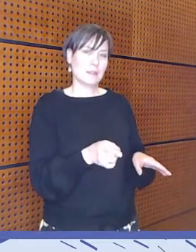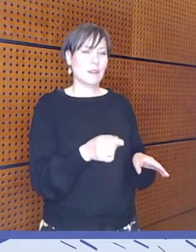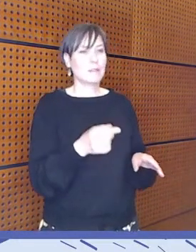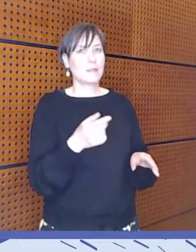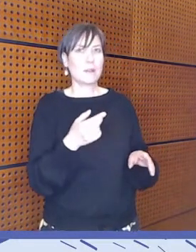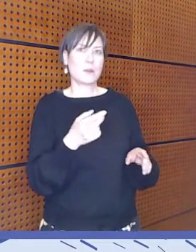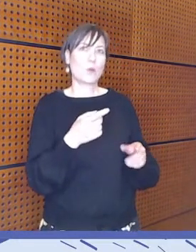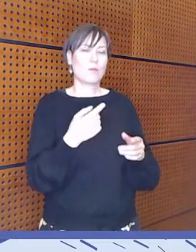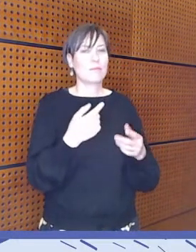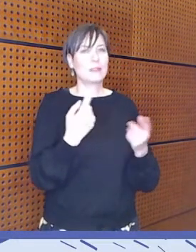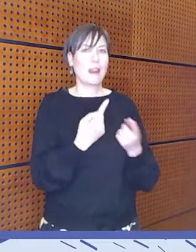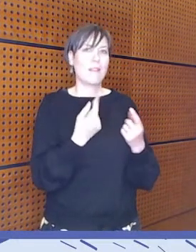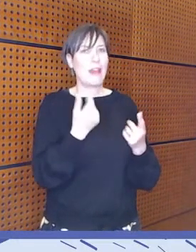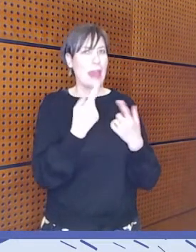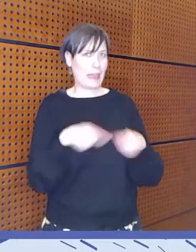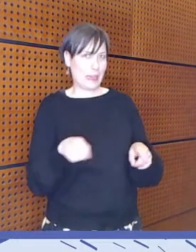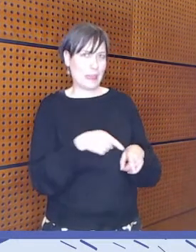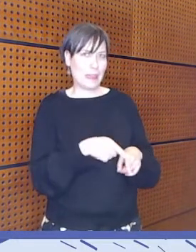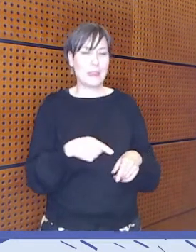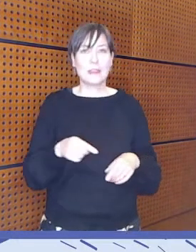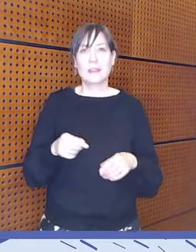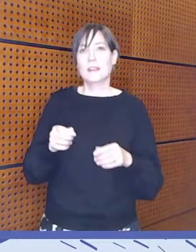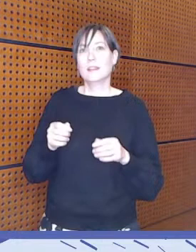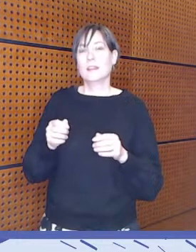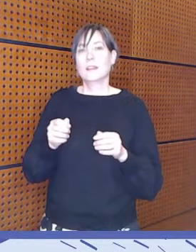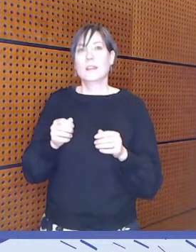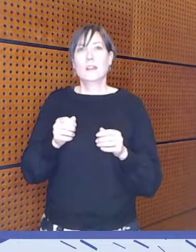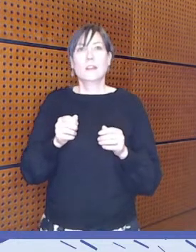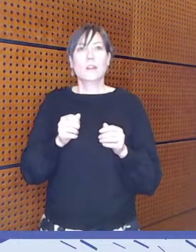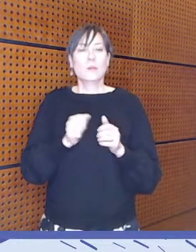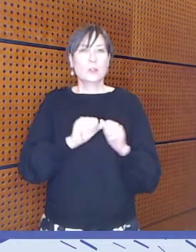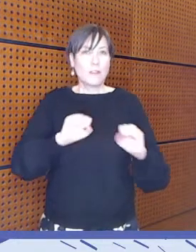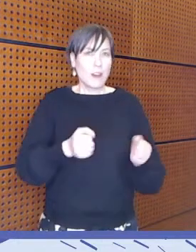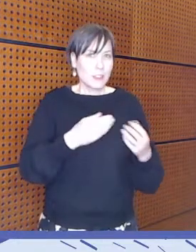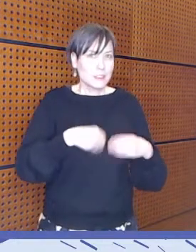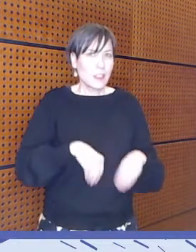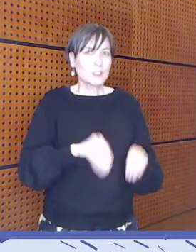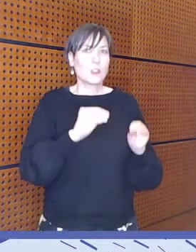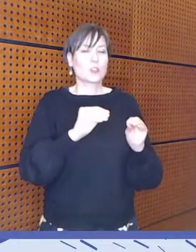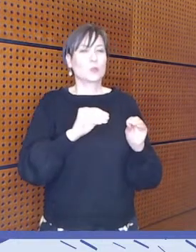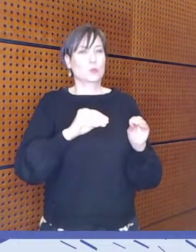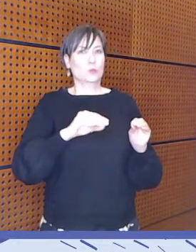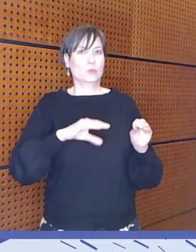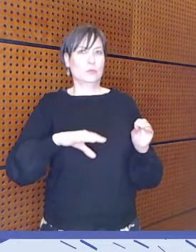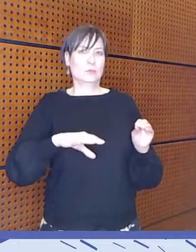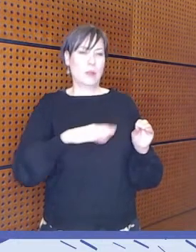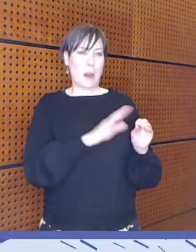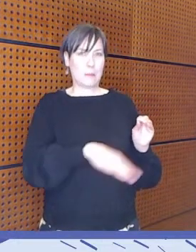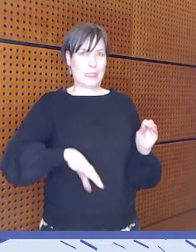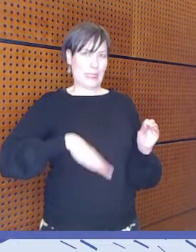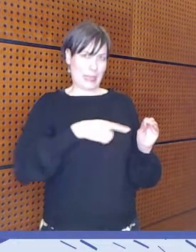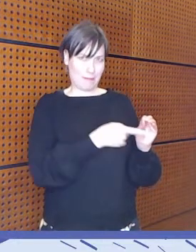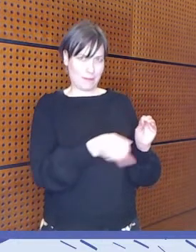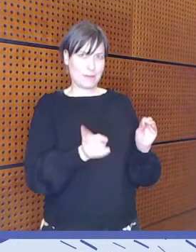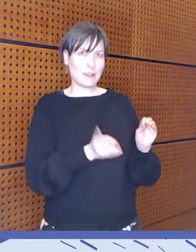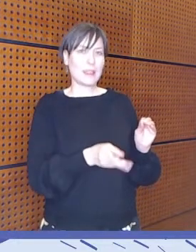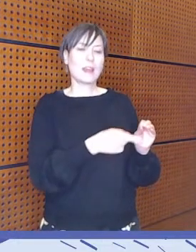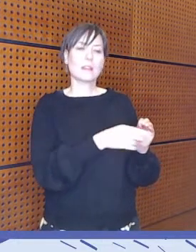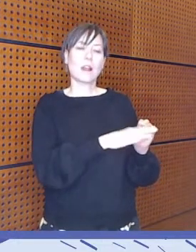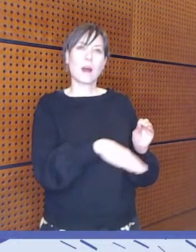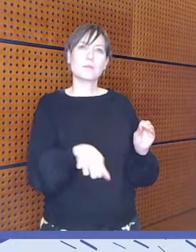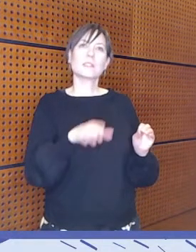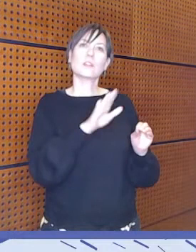erilaisia. Ja sitten jotenkin mä mietin sitä varhaiskasvatuksen ikäisten lasten osalta, niin se, että lapset saa